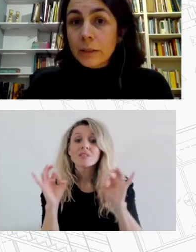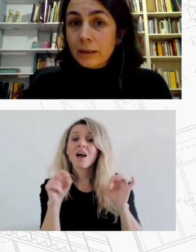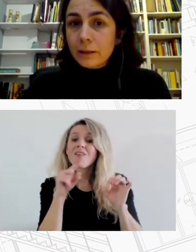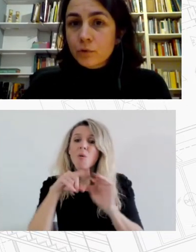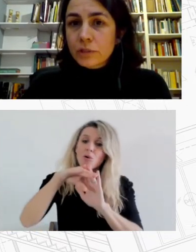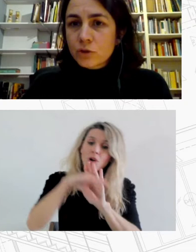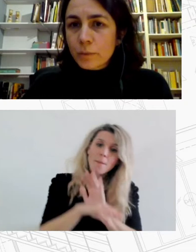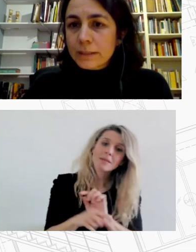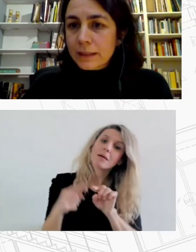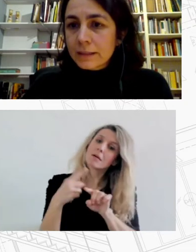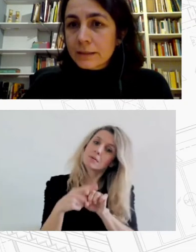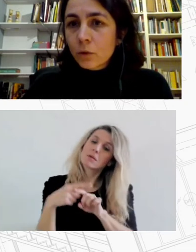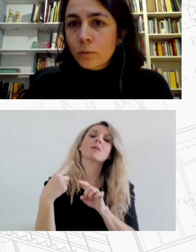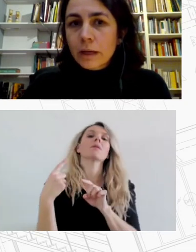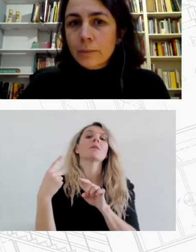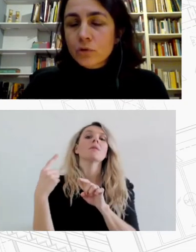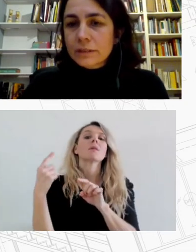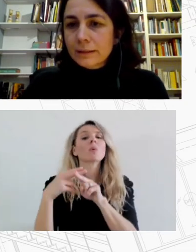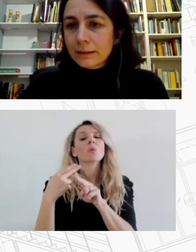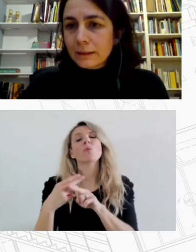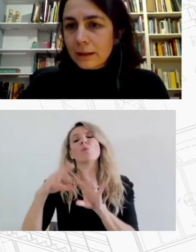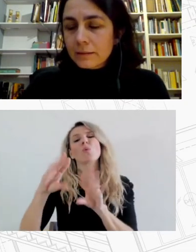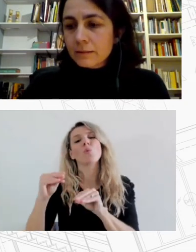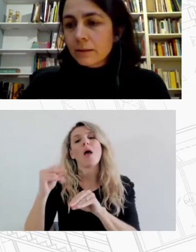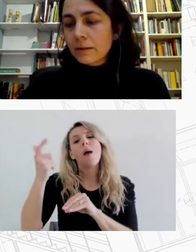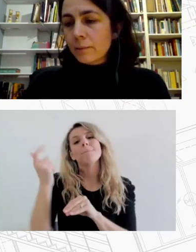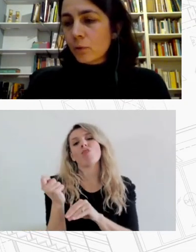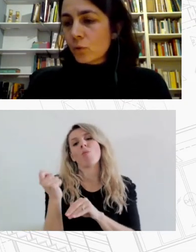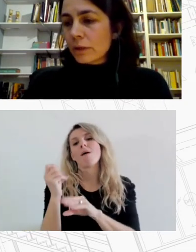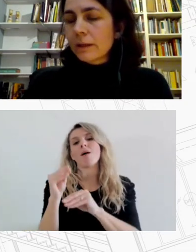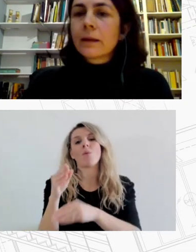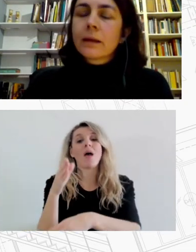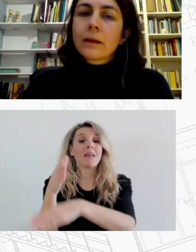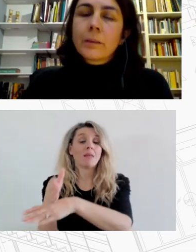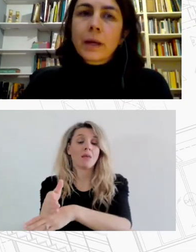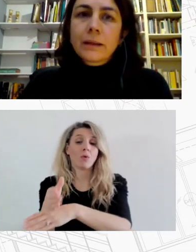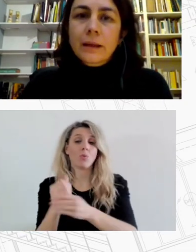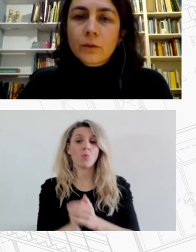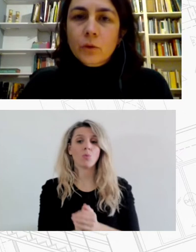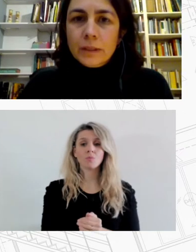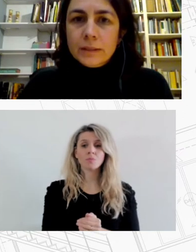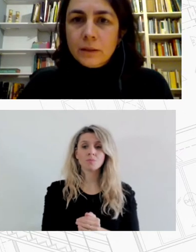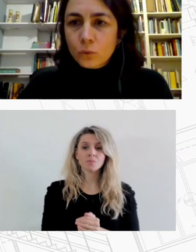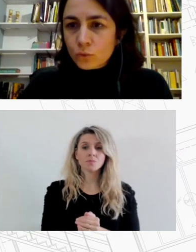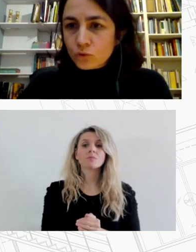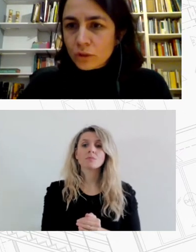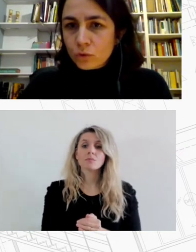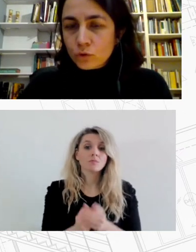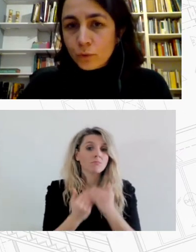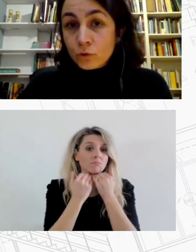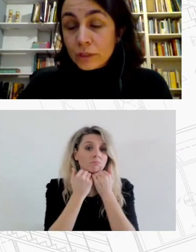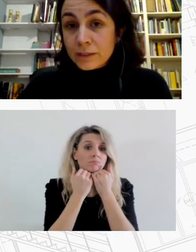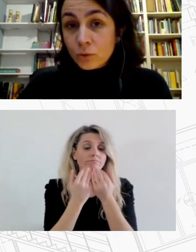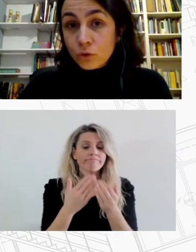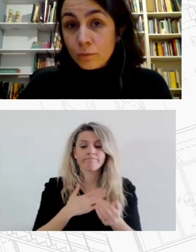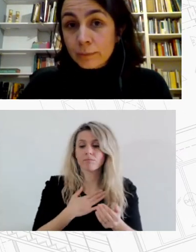προγράμματα υποστηριζόμενη στέγηση οικονομικά προς της κατοικίας δεν μπορούν πάντα οι άνθρωποι να στηριχτούν στους δικούς